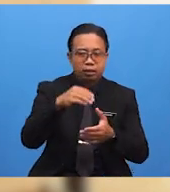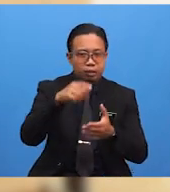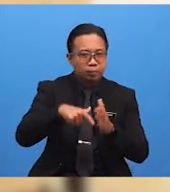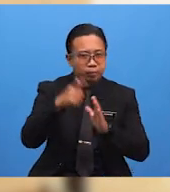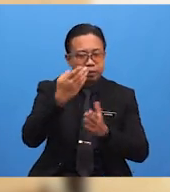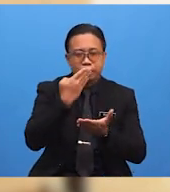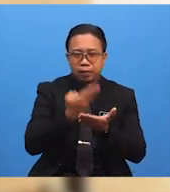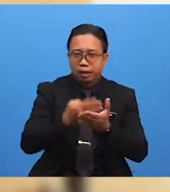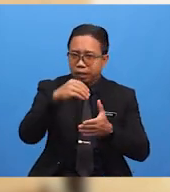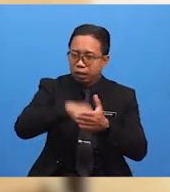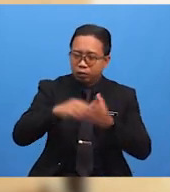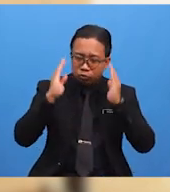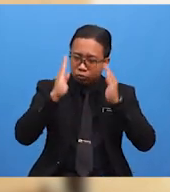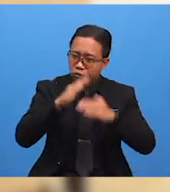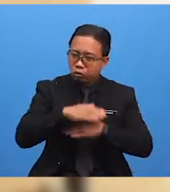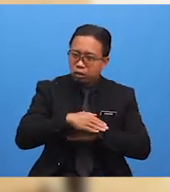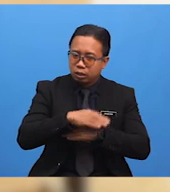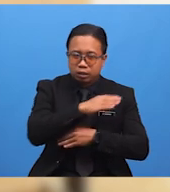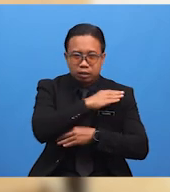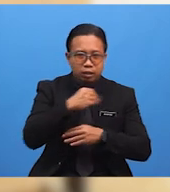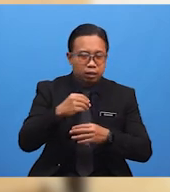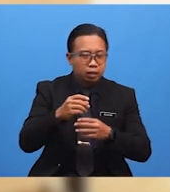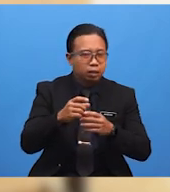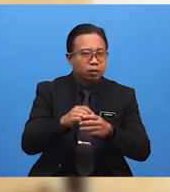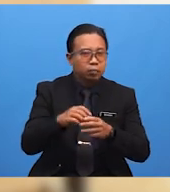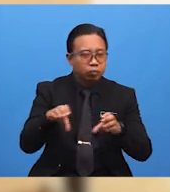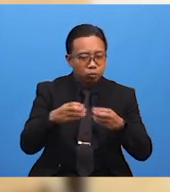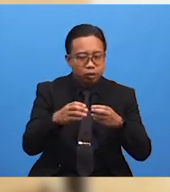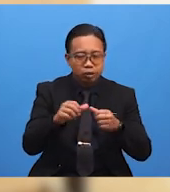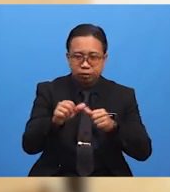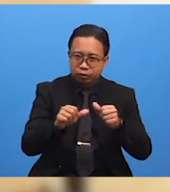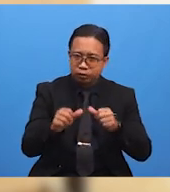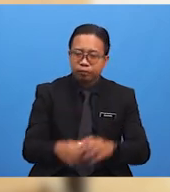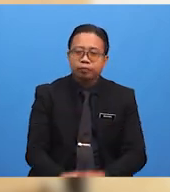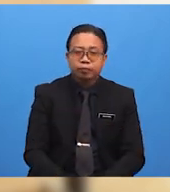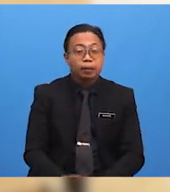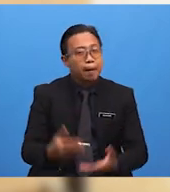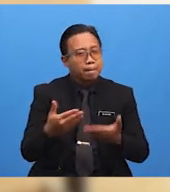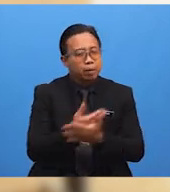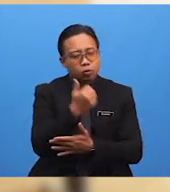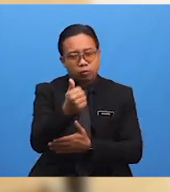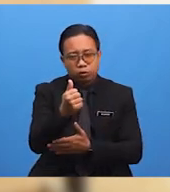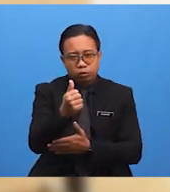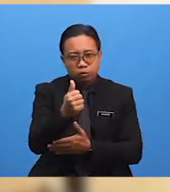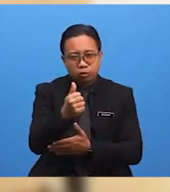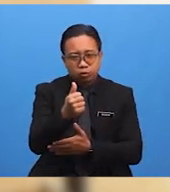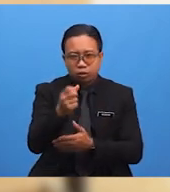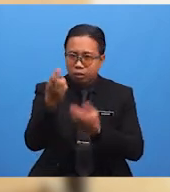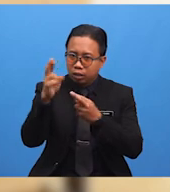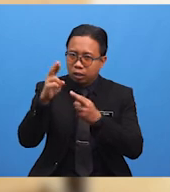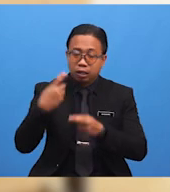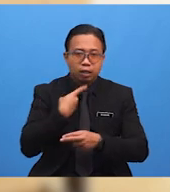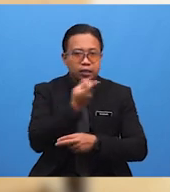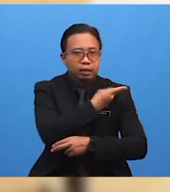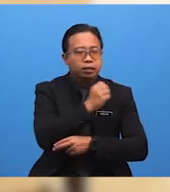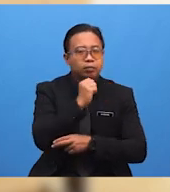ibadah dan perlakuan Barulah bermanfaat Rehlah kita Bukan